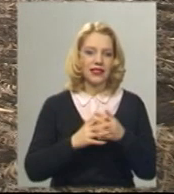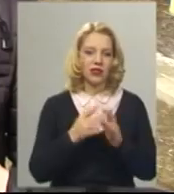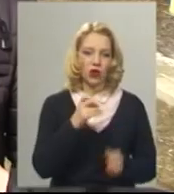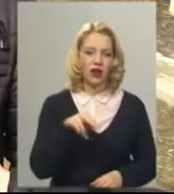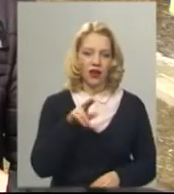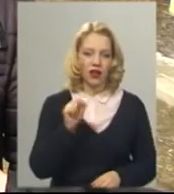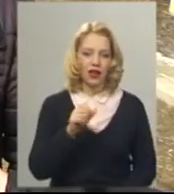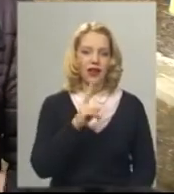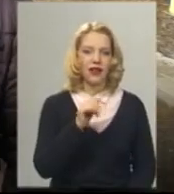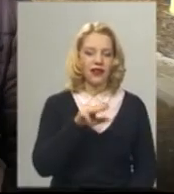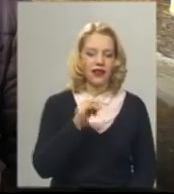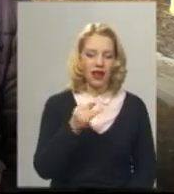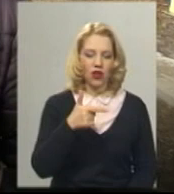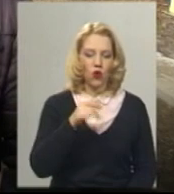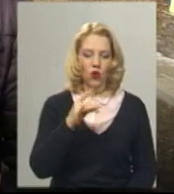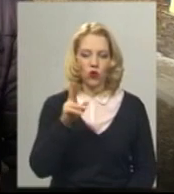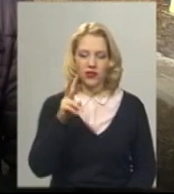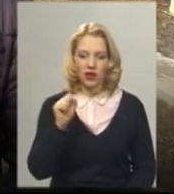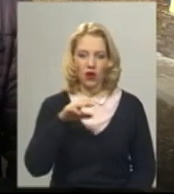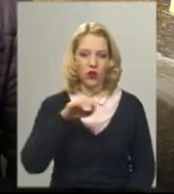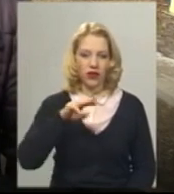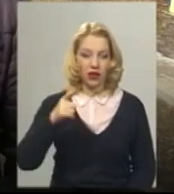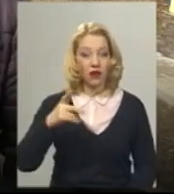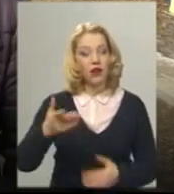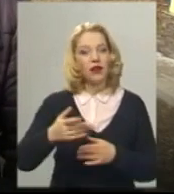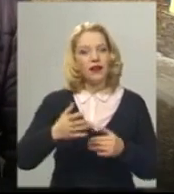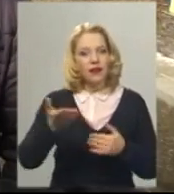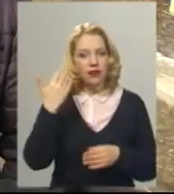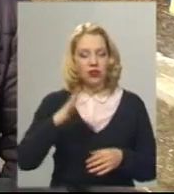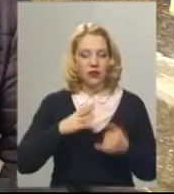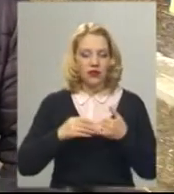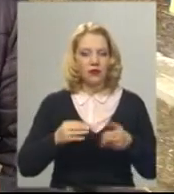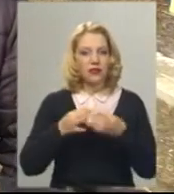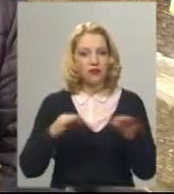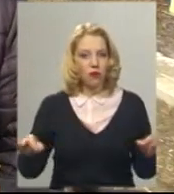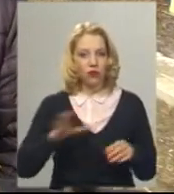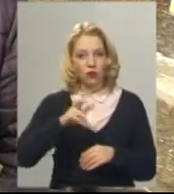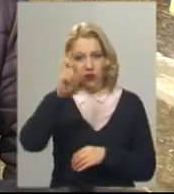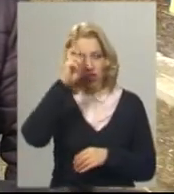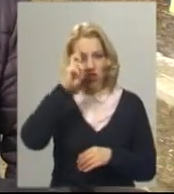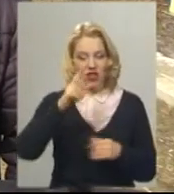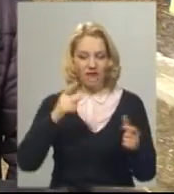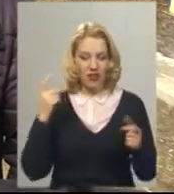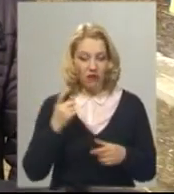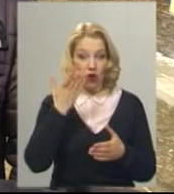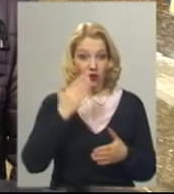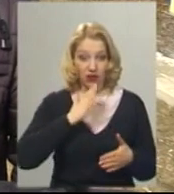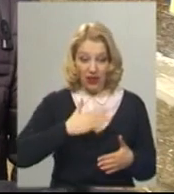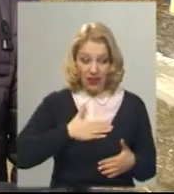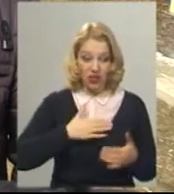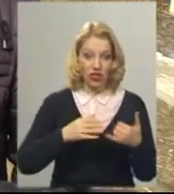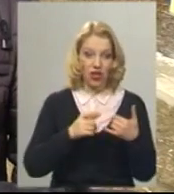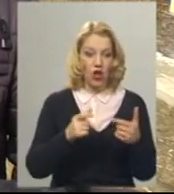ОТГ. Земля була свободна. У нас початку в державній власності, а вже коли наші документи були підготовлені, і ми обратилися в